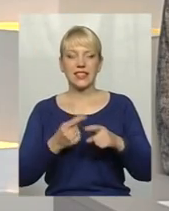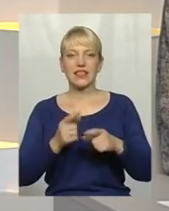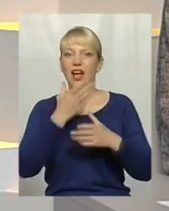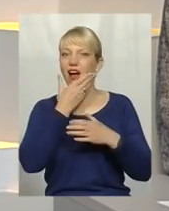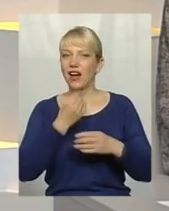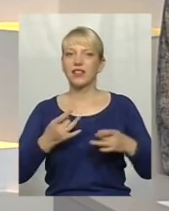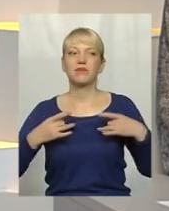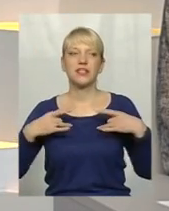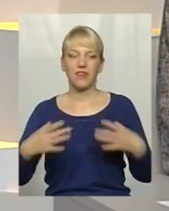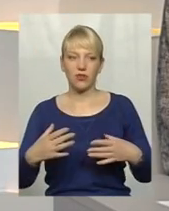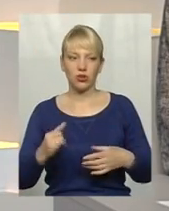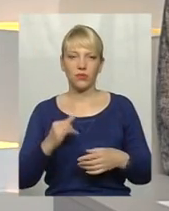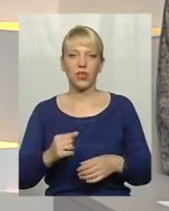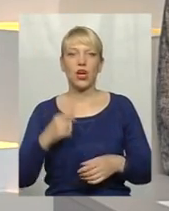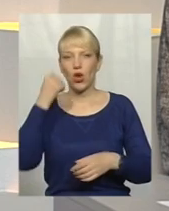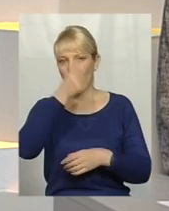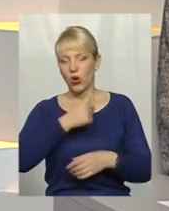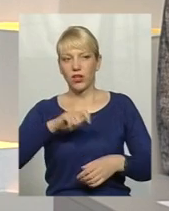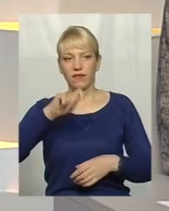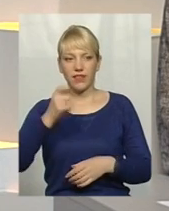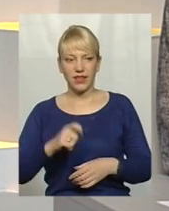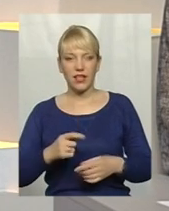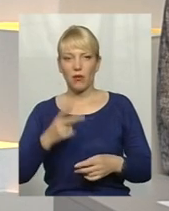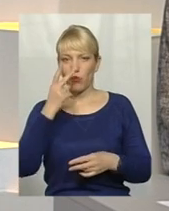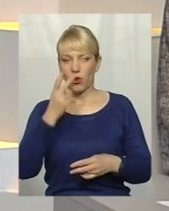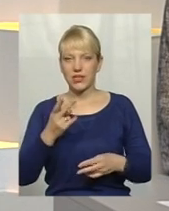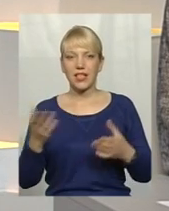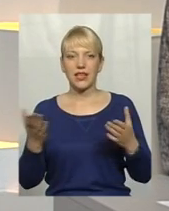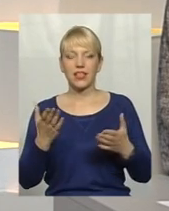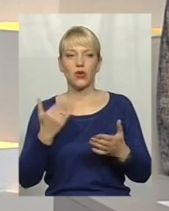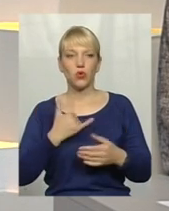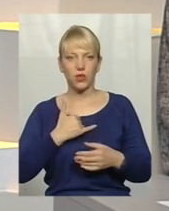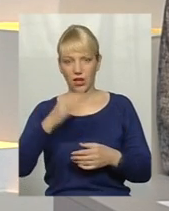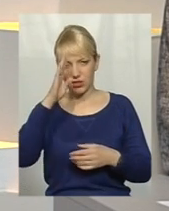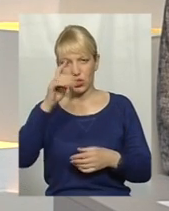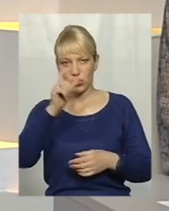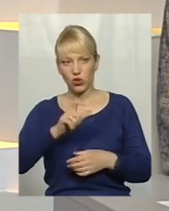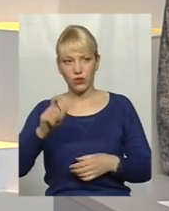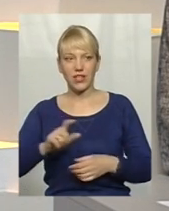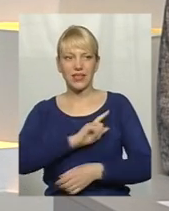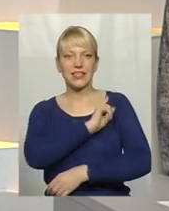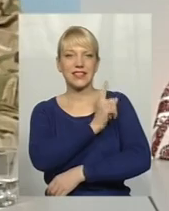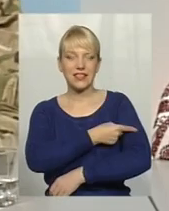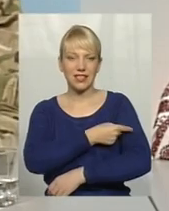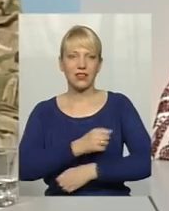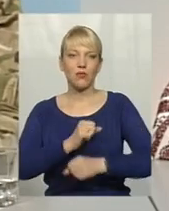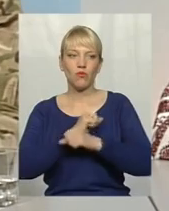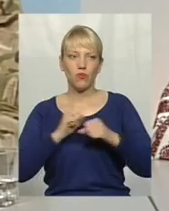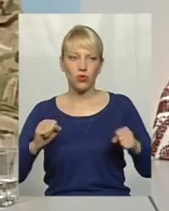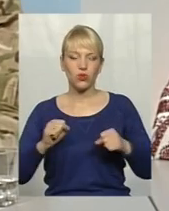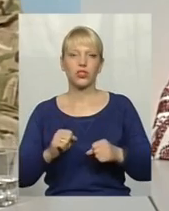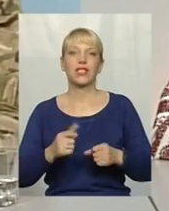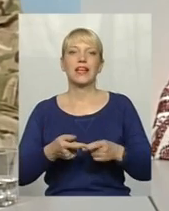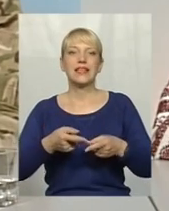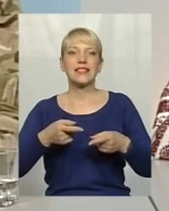святом. І роки війни показали, які в нас чоловіки сильні, мужні, справжні і надійні.